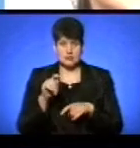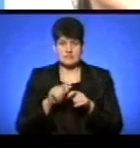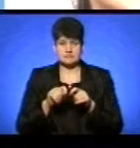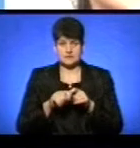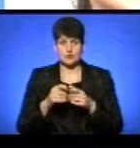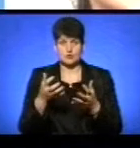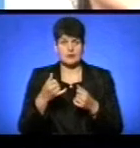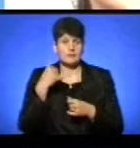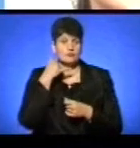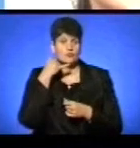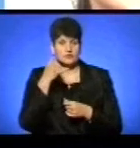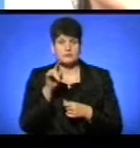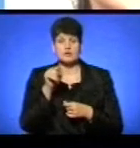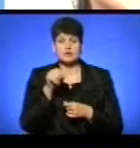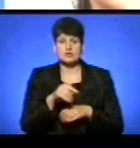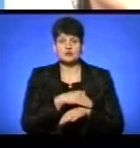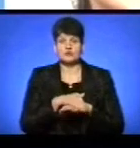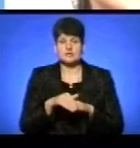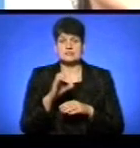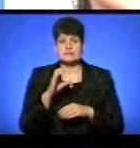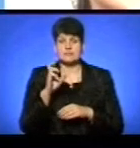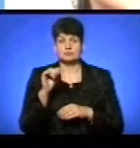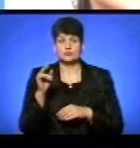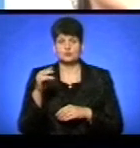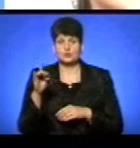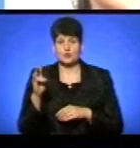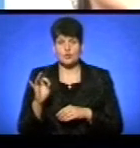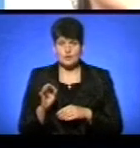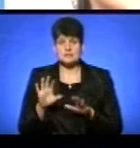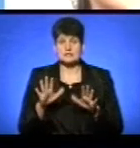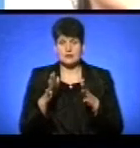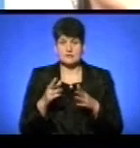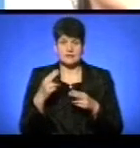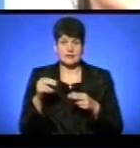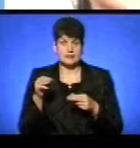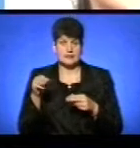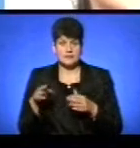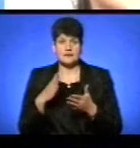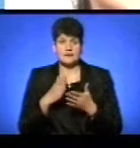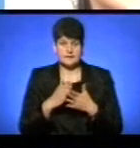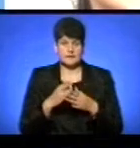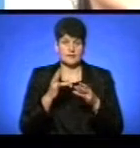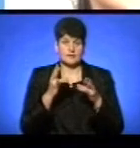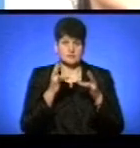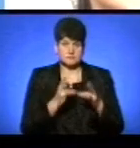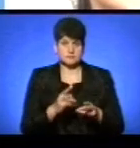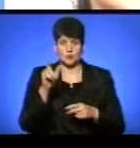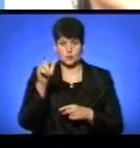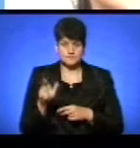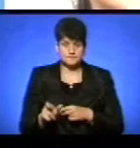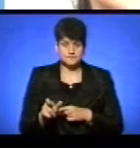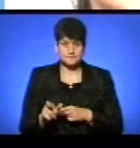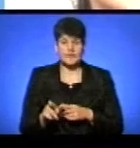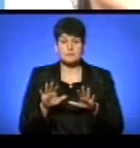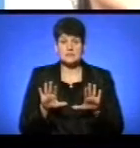отримали повідомлення про те, що по вулиці Степана Будного вкрапилася ДТП і є потерпілі особи. На місці події